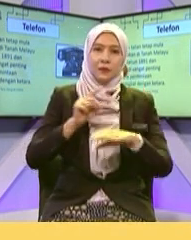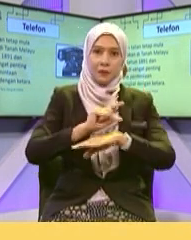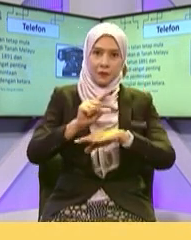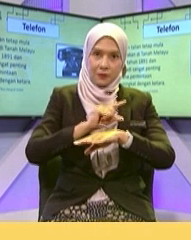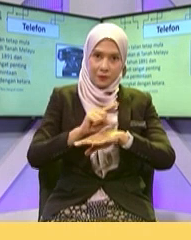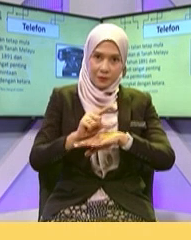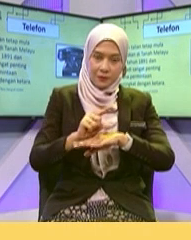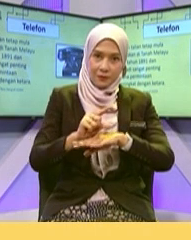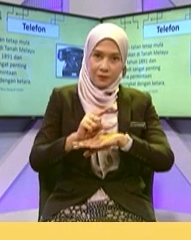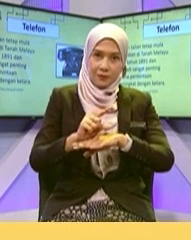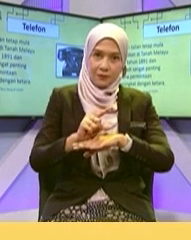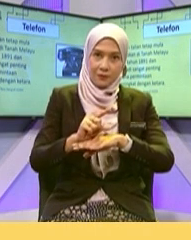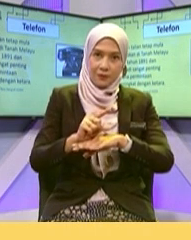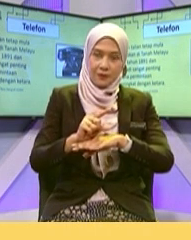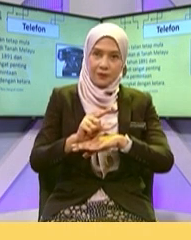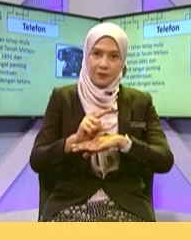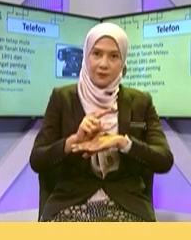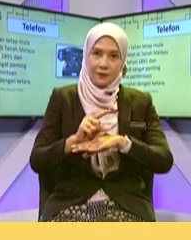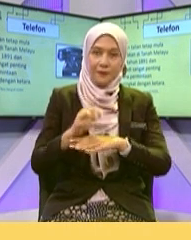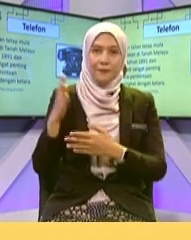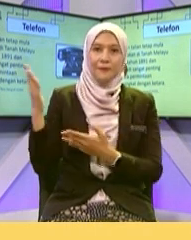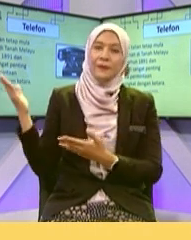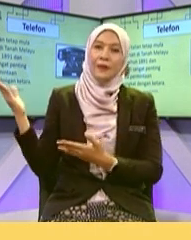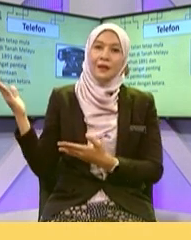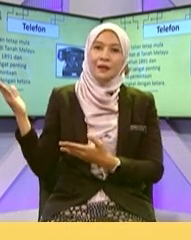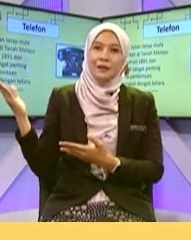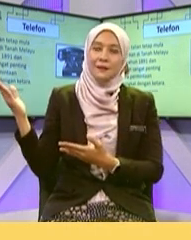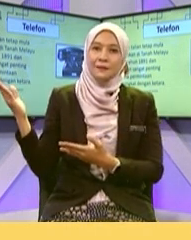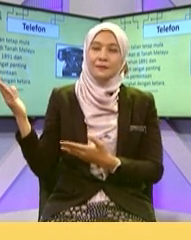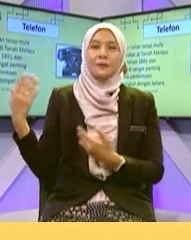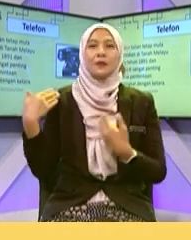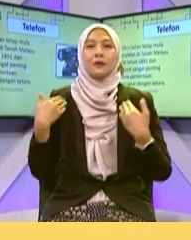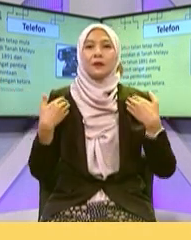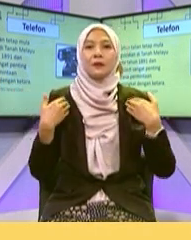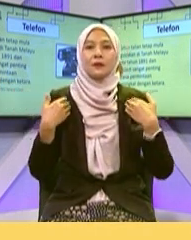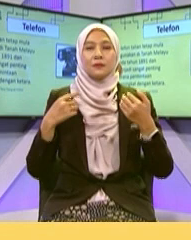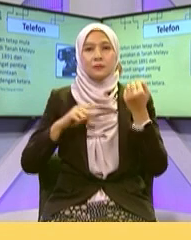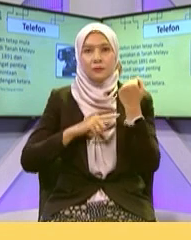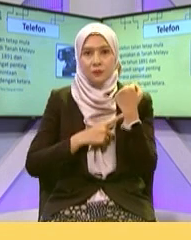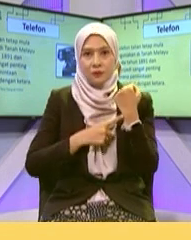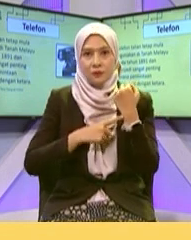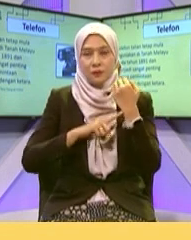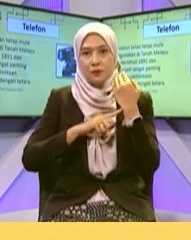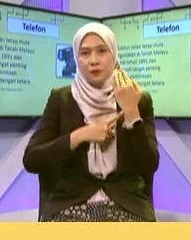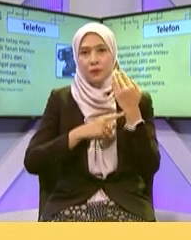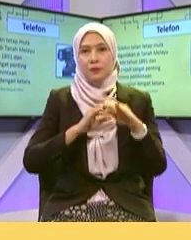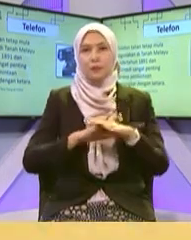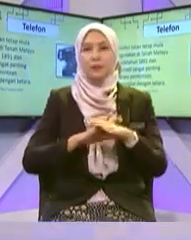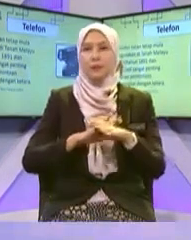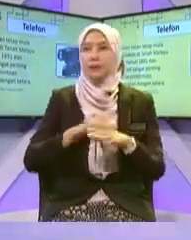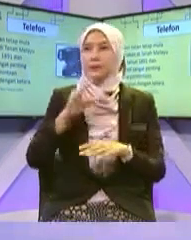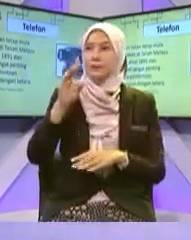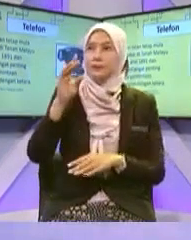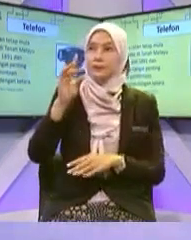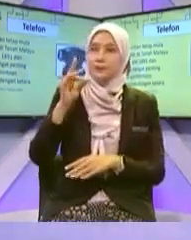Kalau seperti paparan Kalau seperti Yang saya paparkan sekarang Bermula tahun 1891 100 tahun